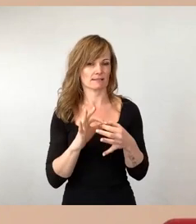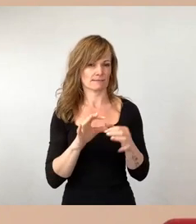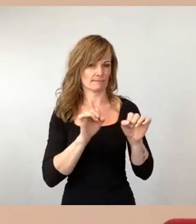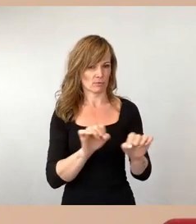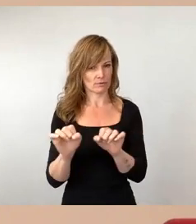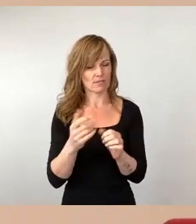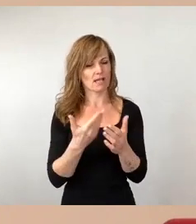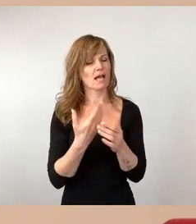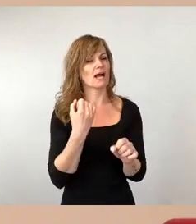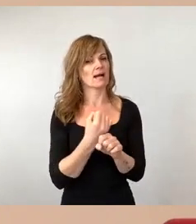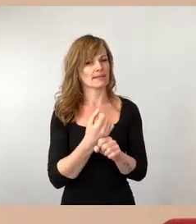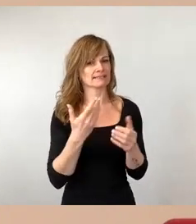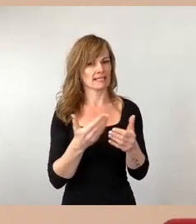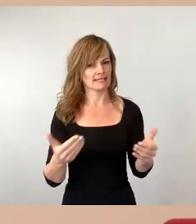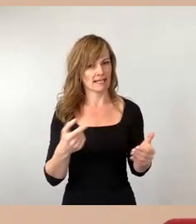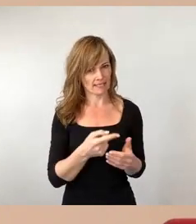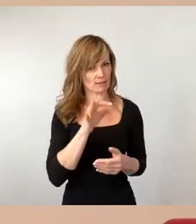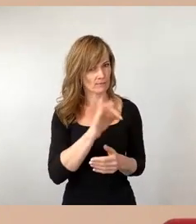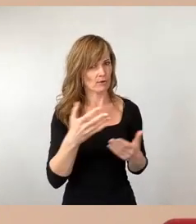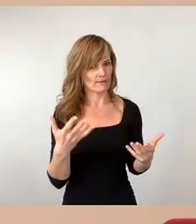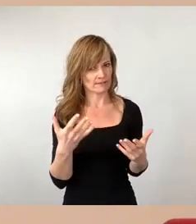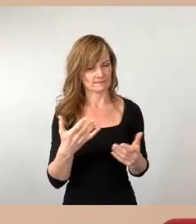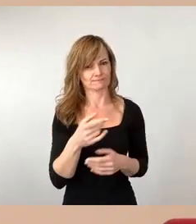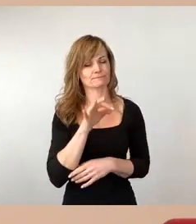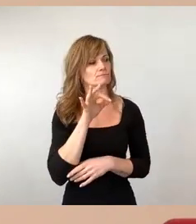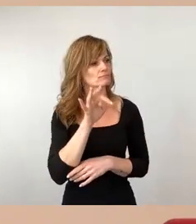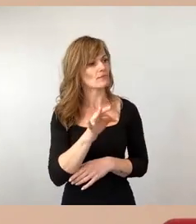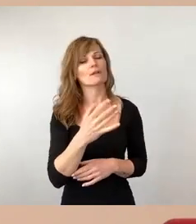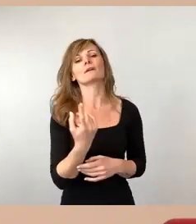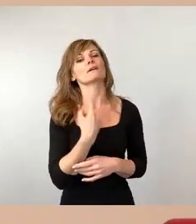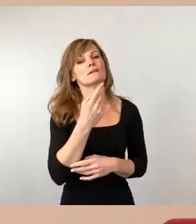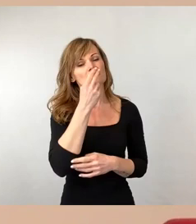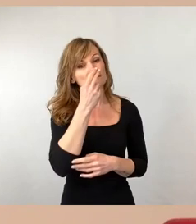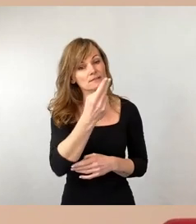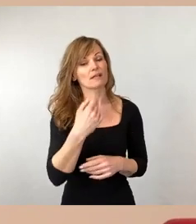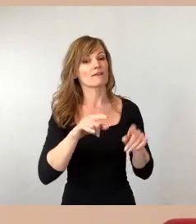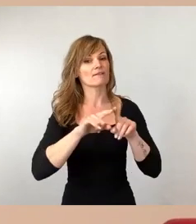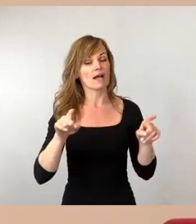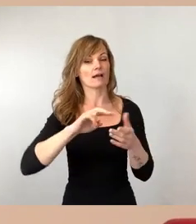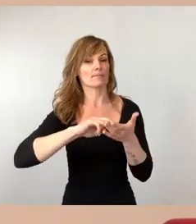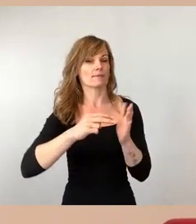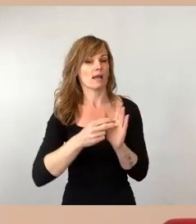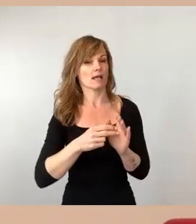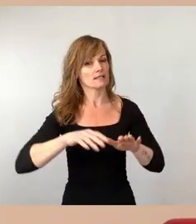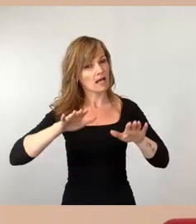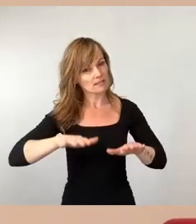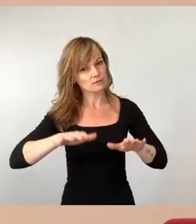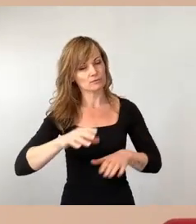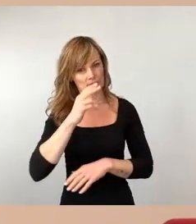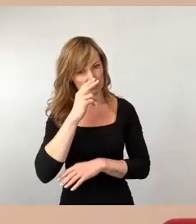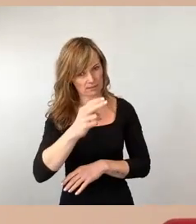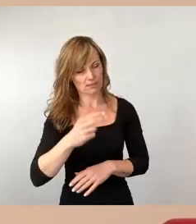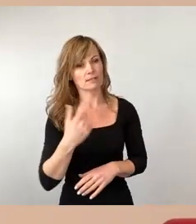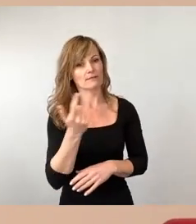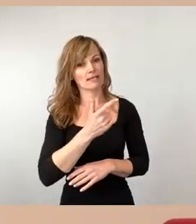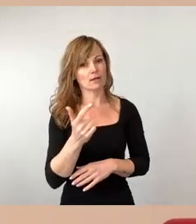dienen dazu, und hier haben wir uns auch sehr deutlich im Fachplan Asyl geäußert, den wir 2019 auch mit Ihnen